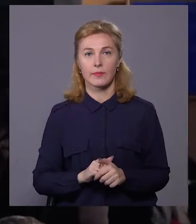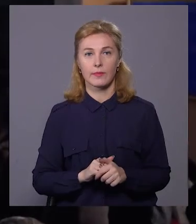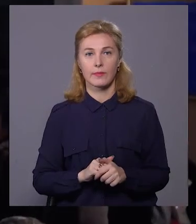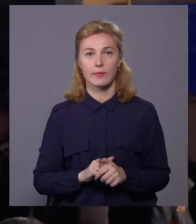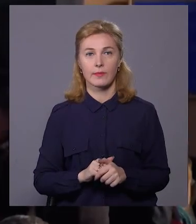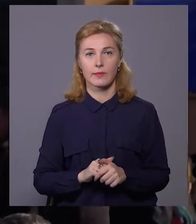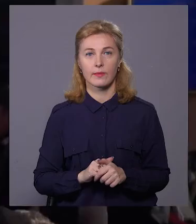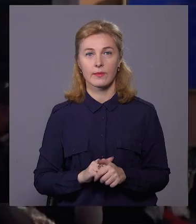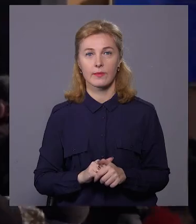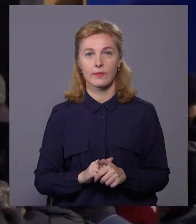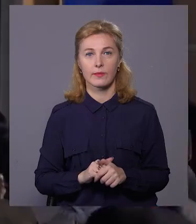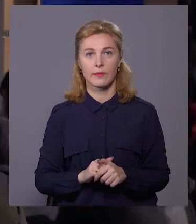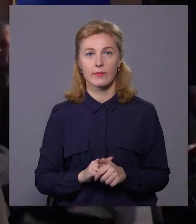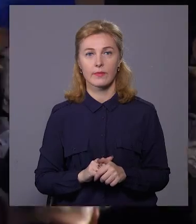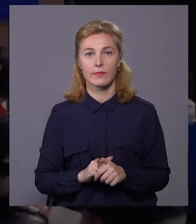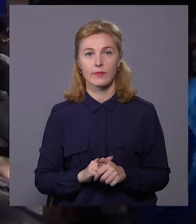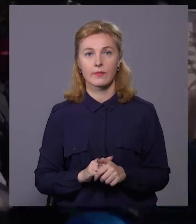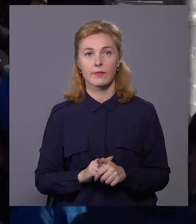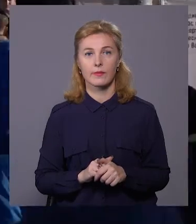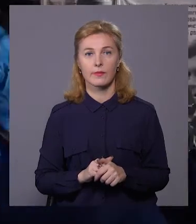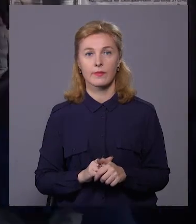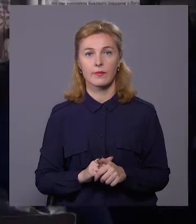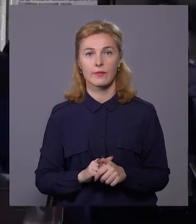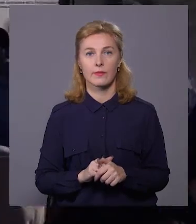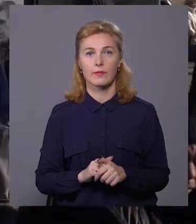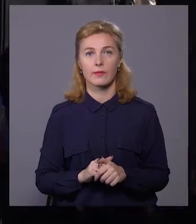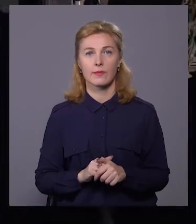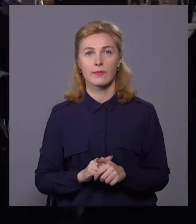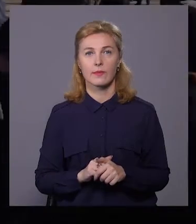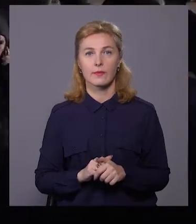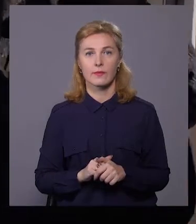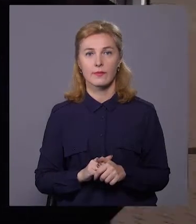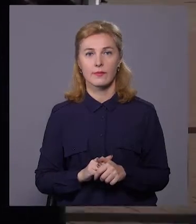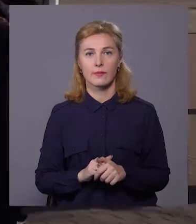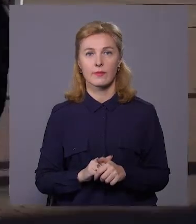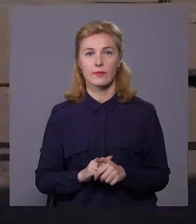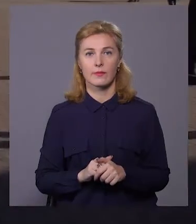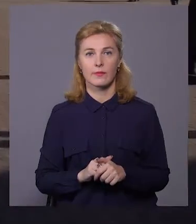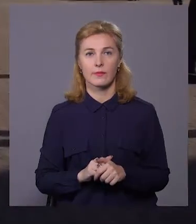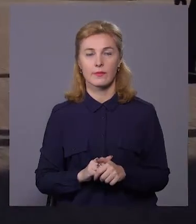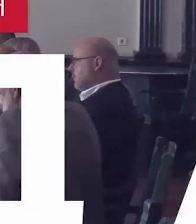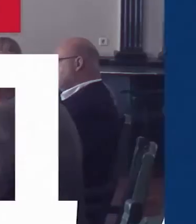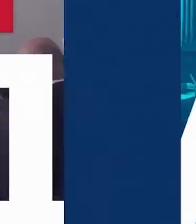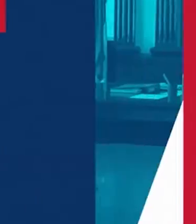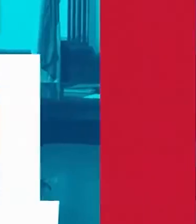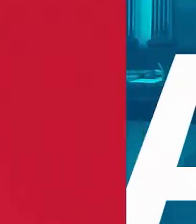Допомагайте спокій надійні